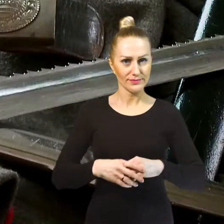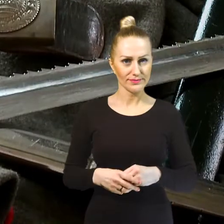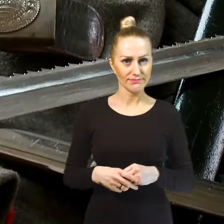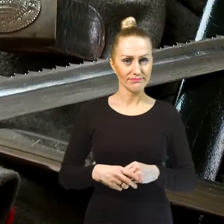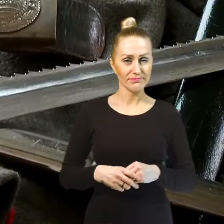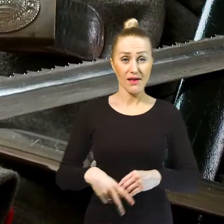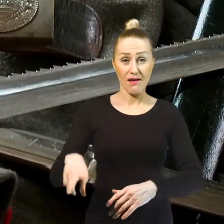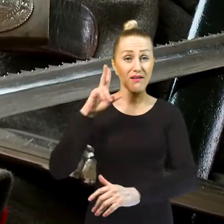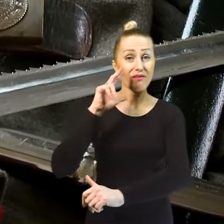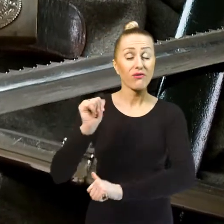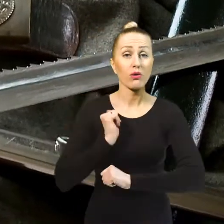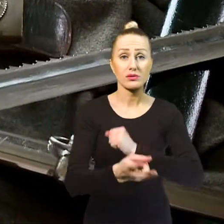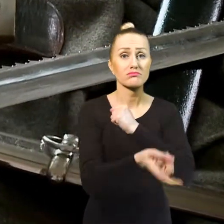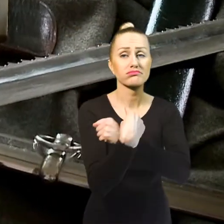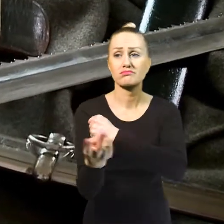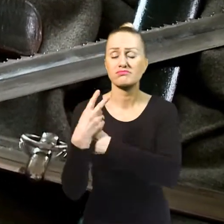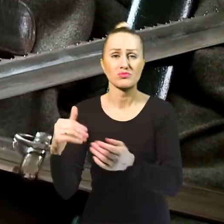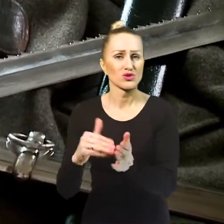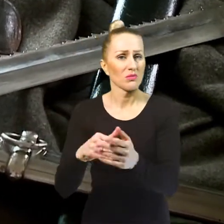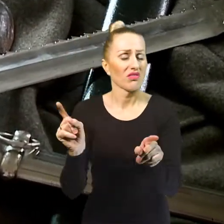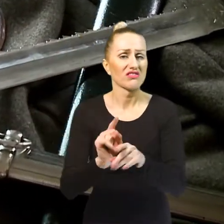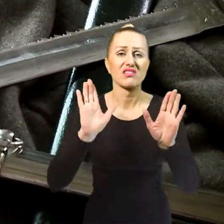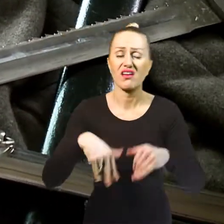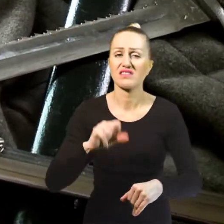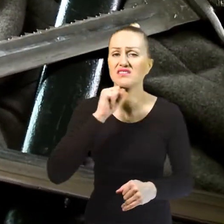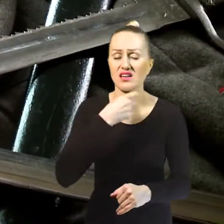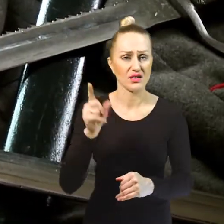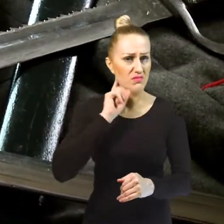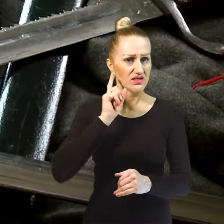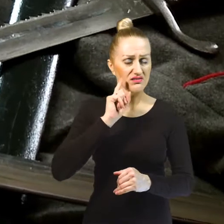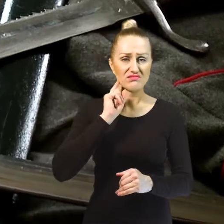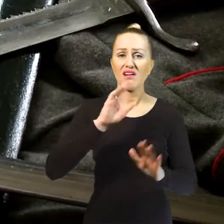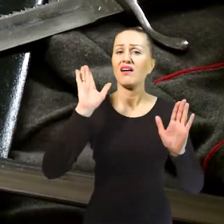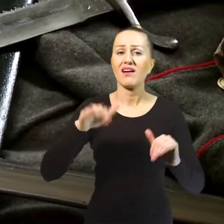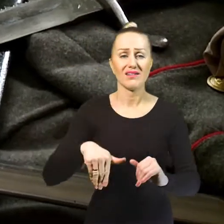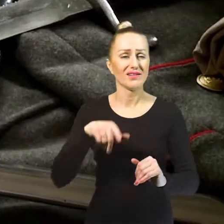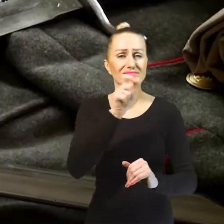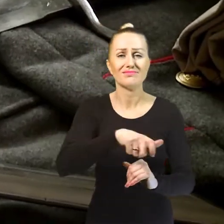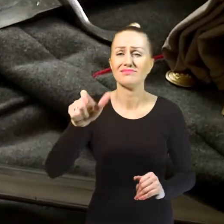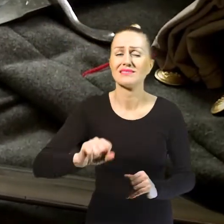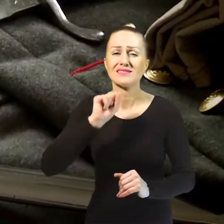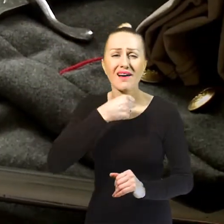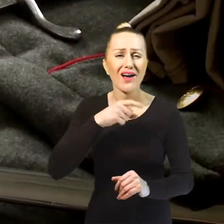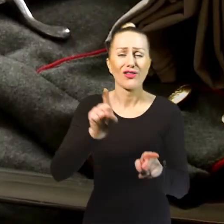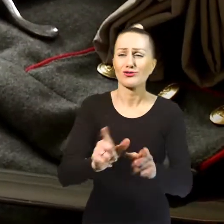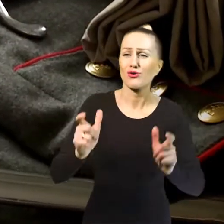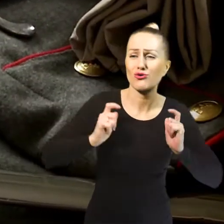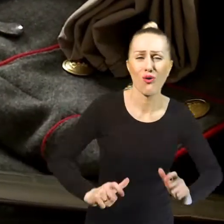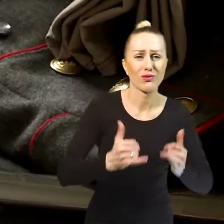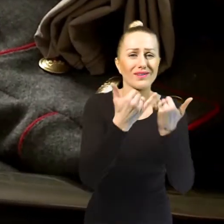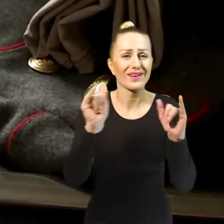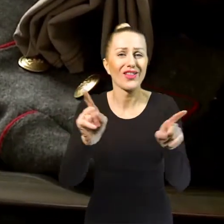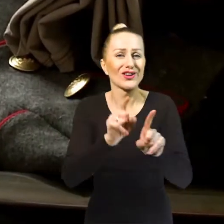Do wojska powoływano coraz starszych mężczyzn. I to nie tylko wspomnianego Alojzego, miejscowego rolnika,